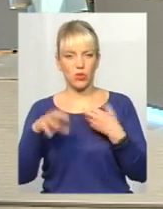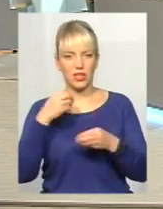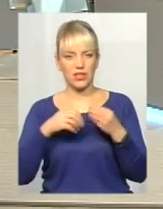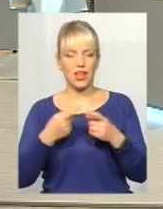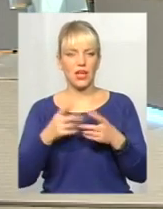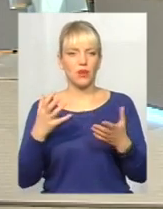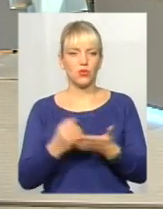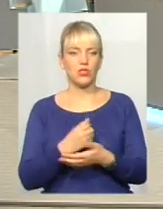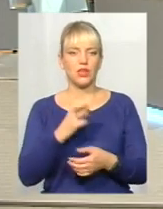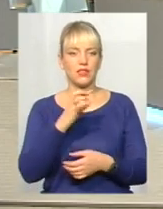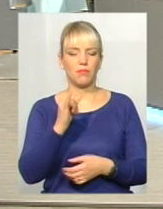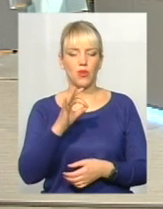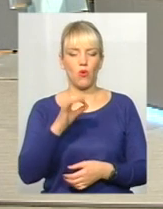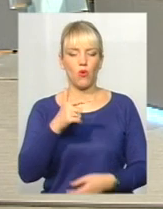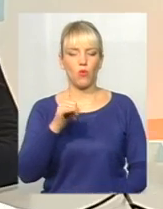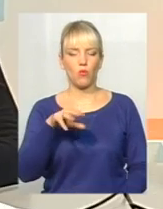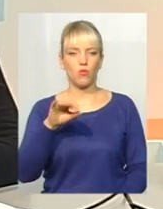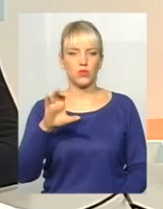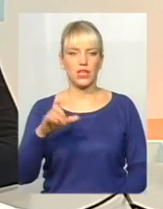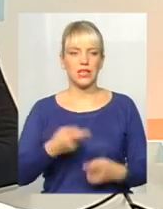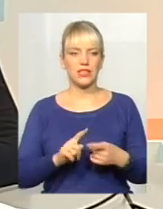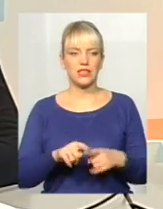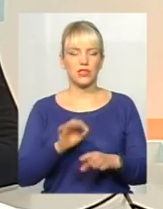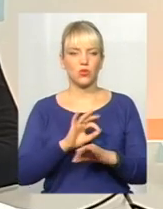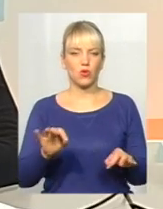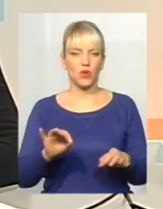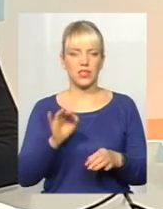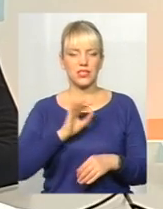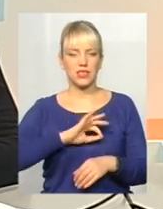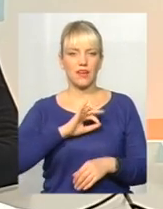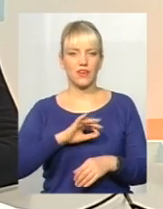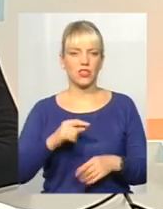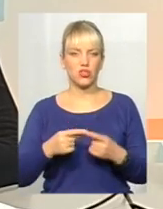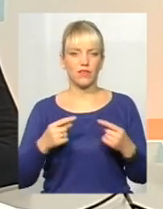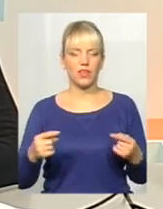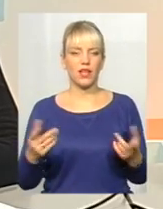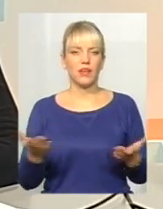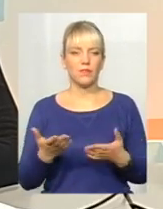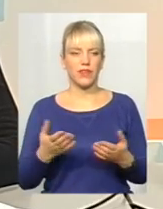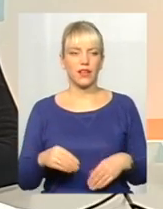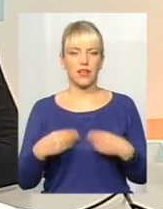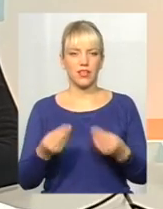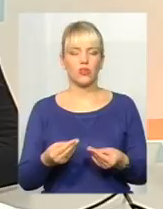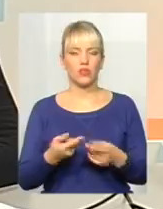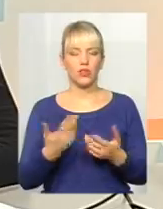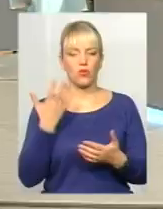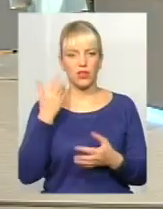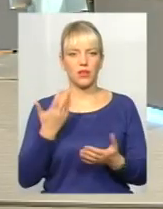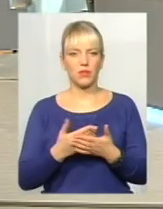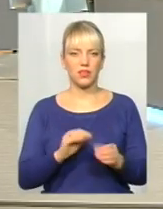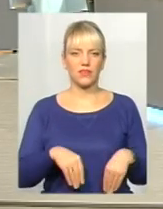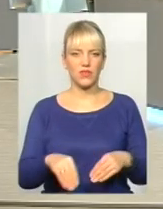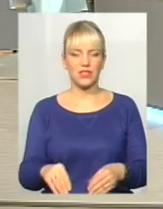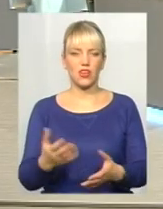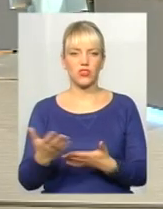вони мають біогумус, супер корисну речовину, яку додають, коли висаджують якісь квіти біля школи,